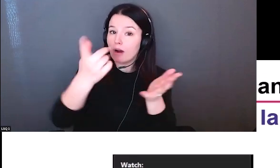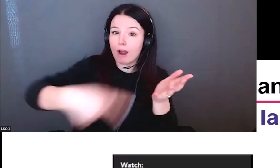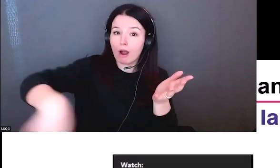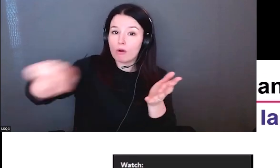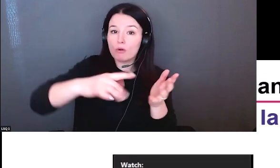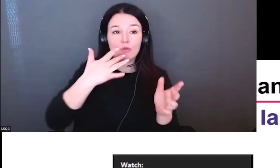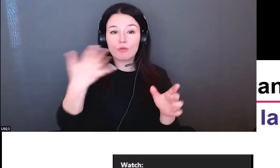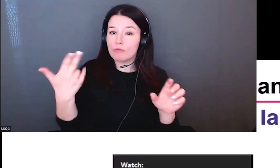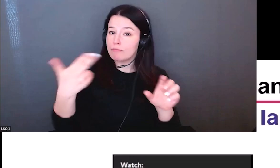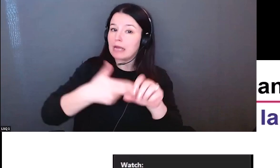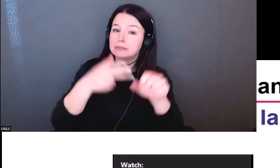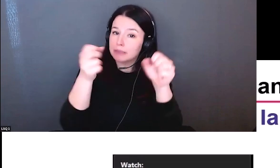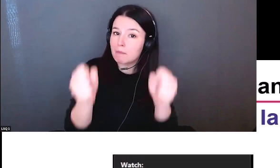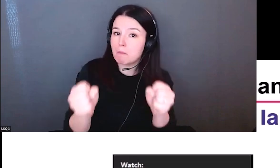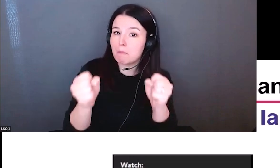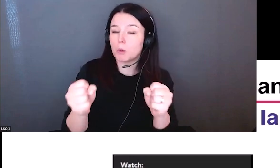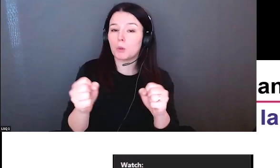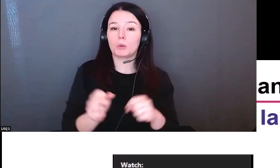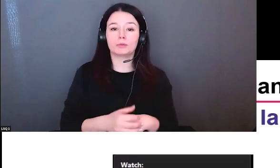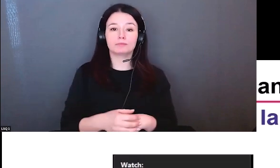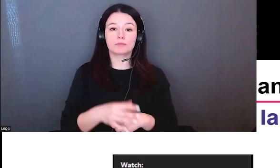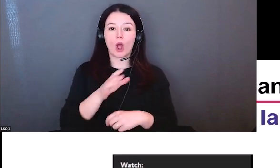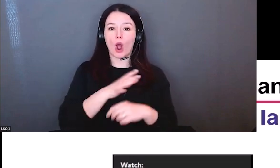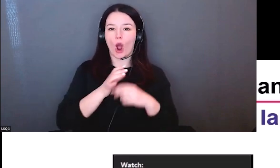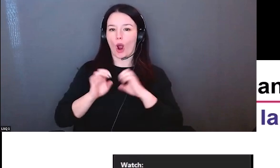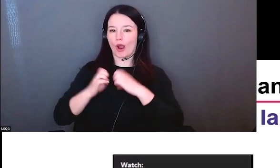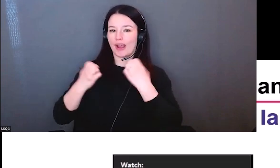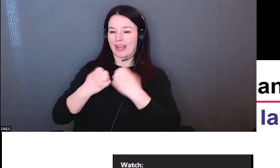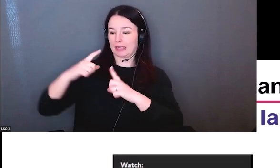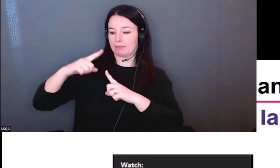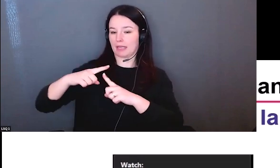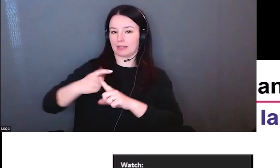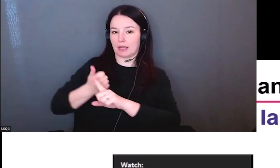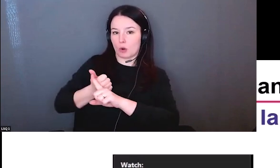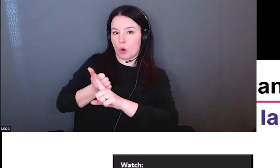sélectionner le français en bas de votre écran.